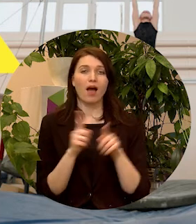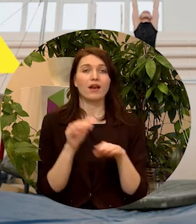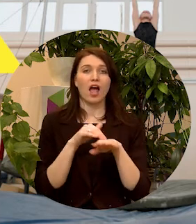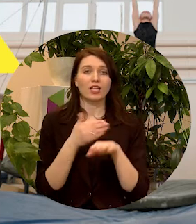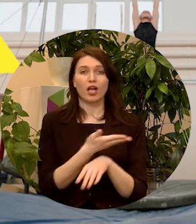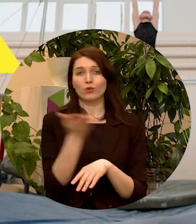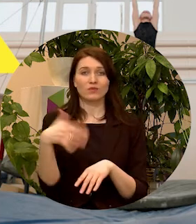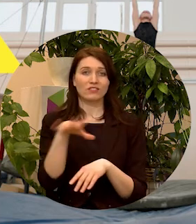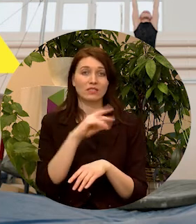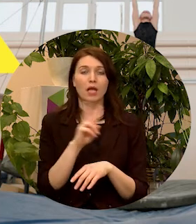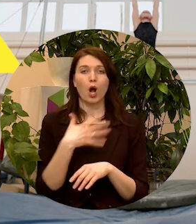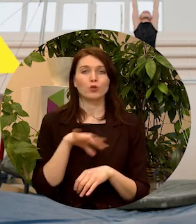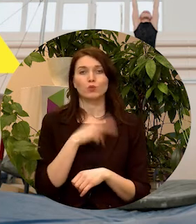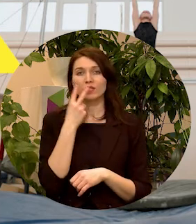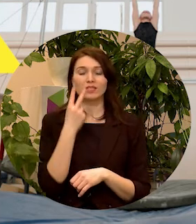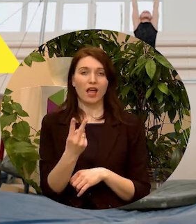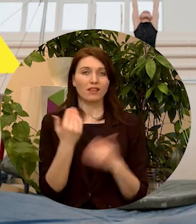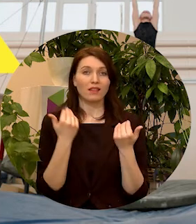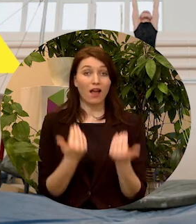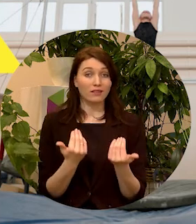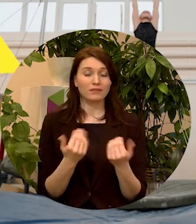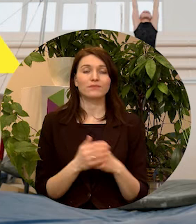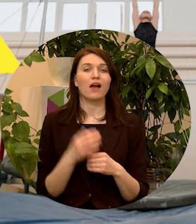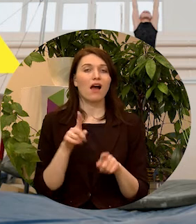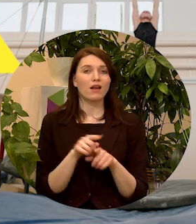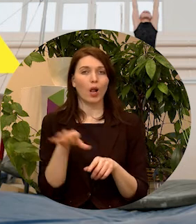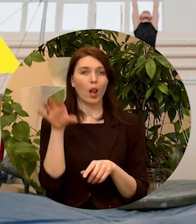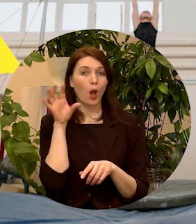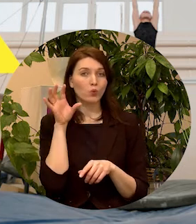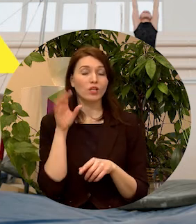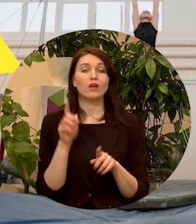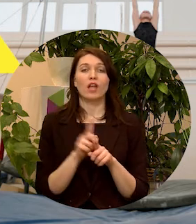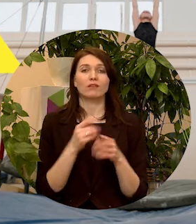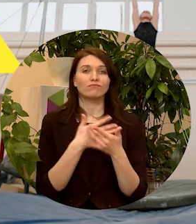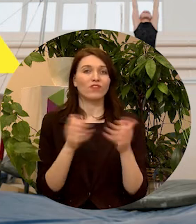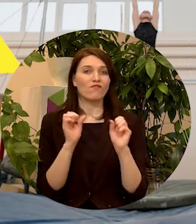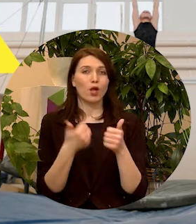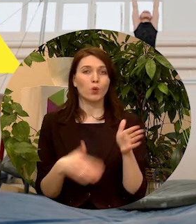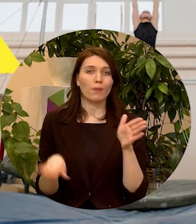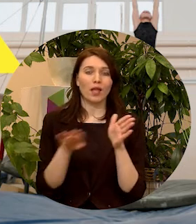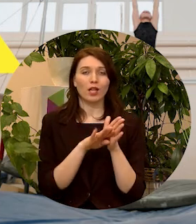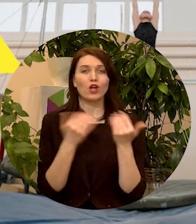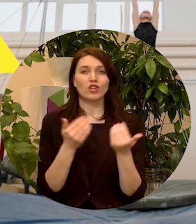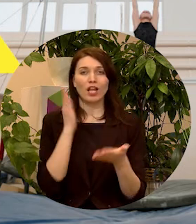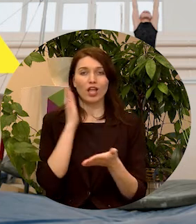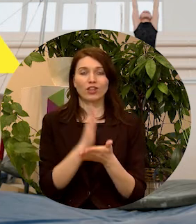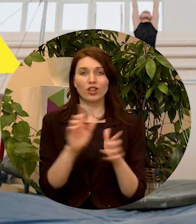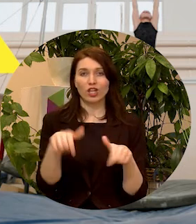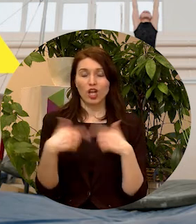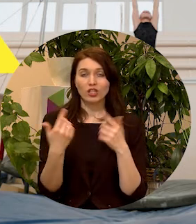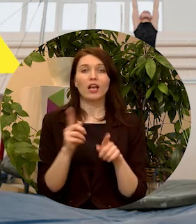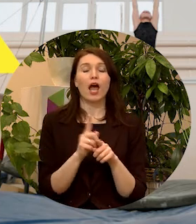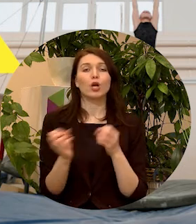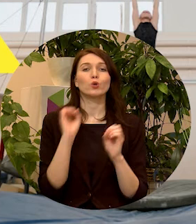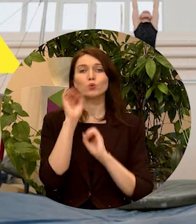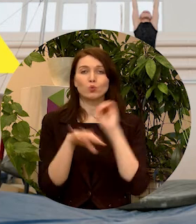visiem, kas mūs skatās un klausās un dažādos citos veidos piedalās šajā tiešraidē, tad sūtīt